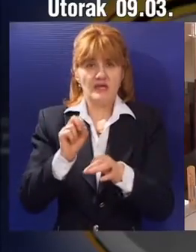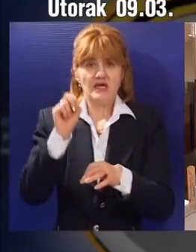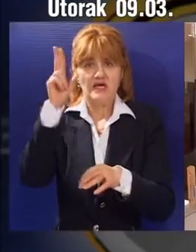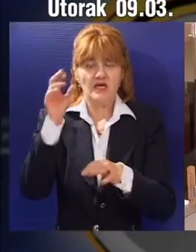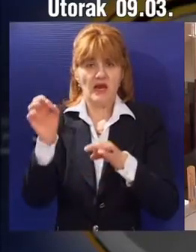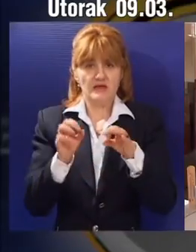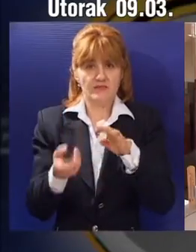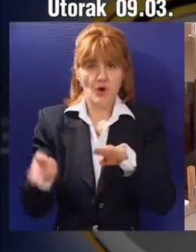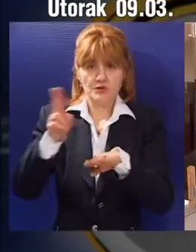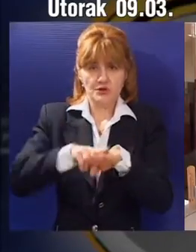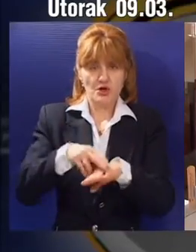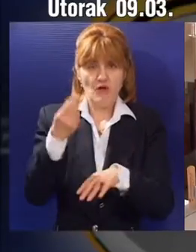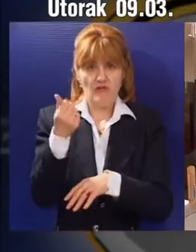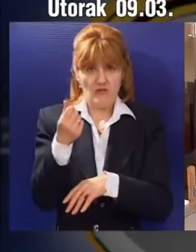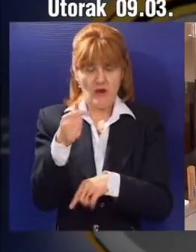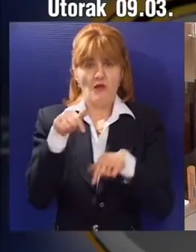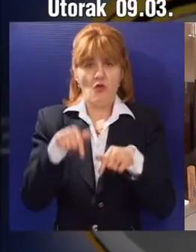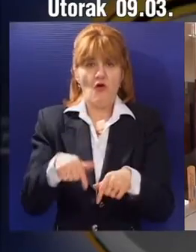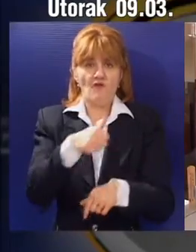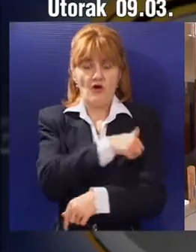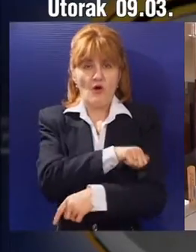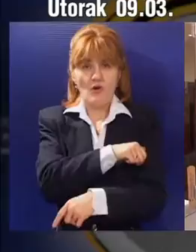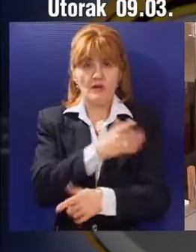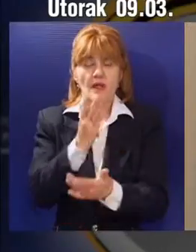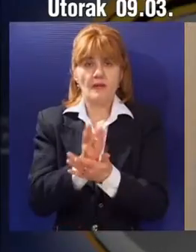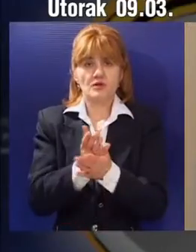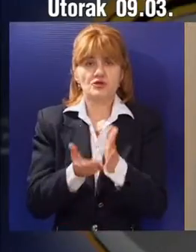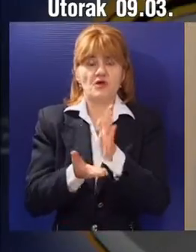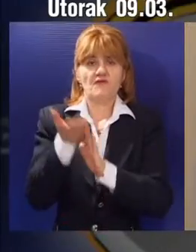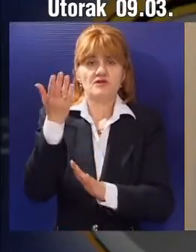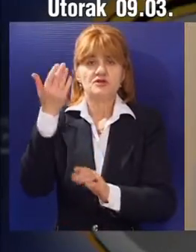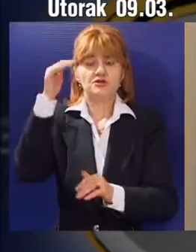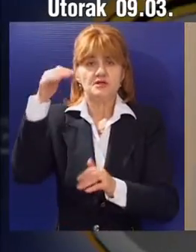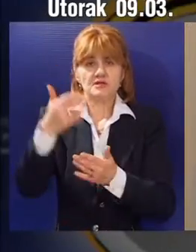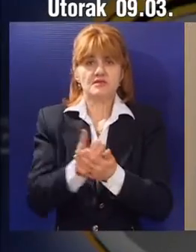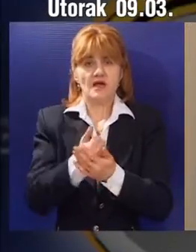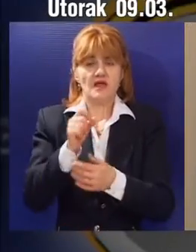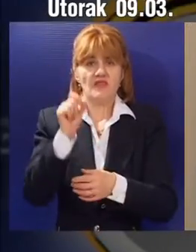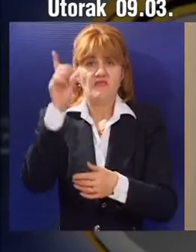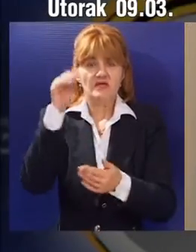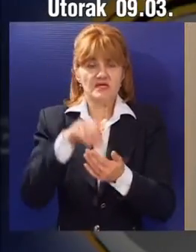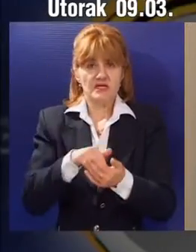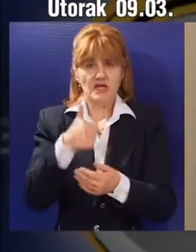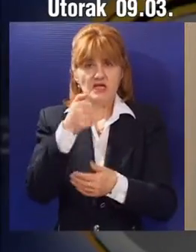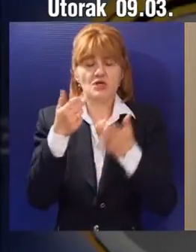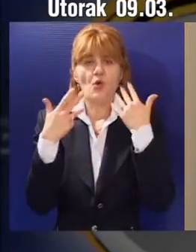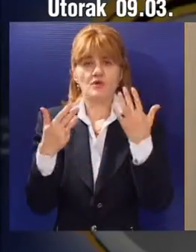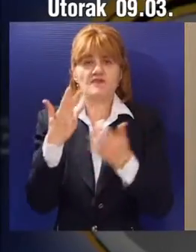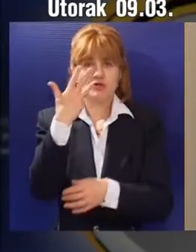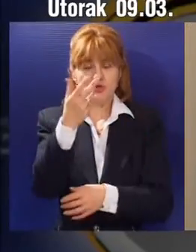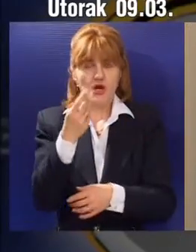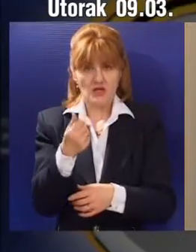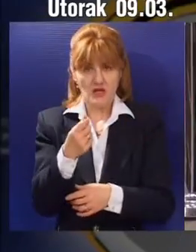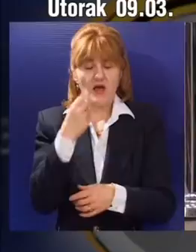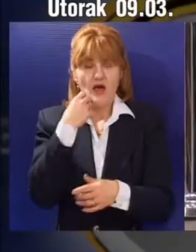13 odsto na dinare, ova suma 1. marta ove godine donela bi dobit od 12.194 dinara. Dakle,